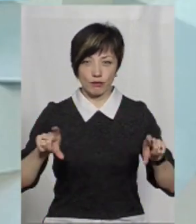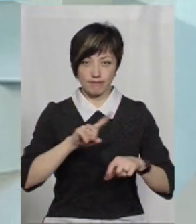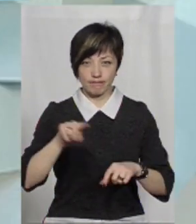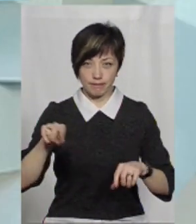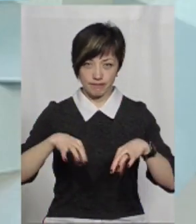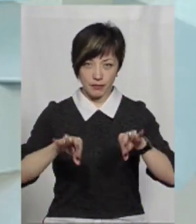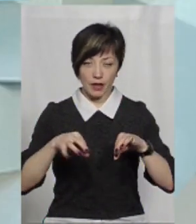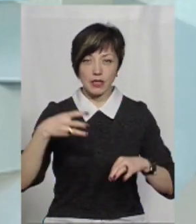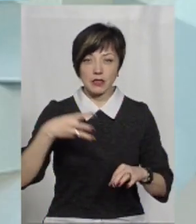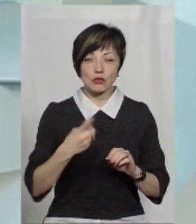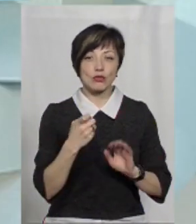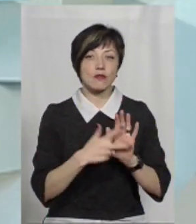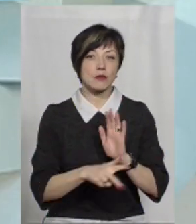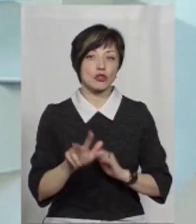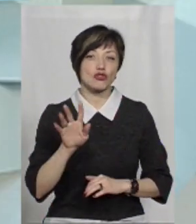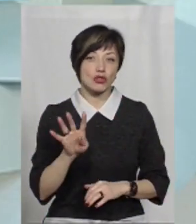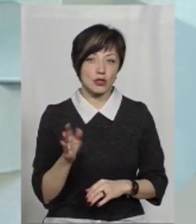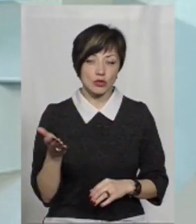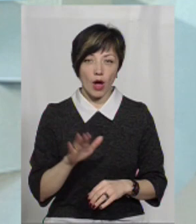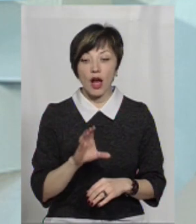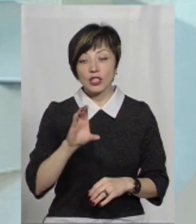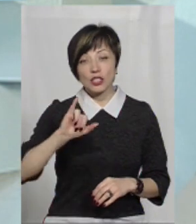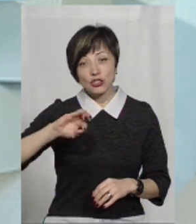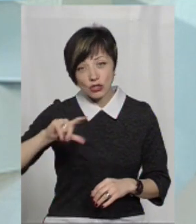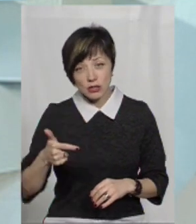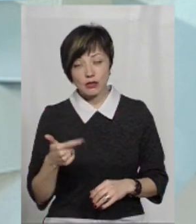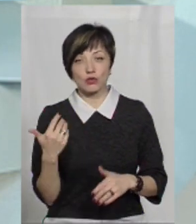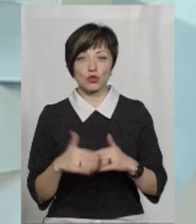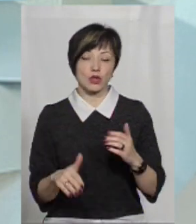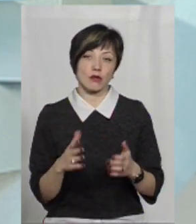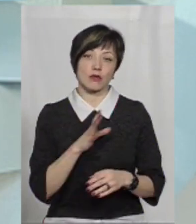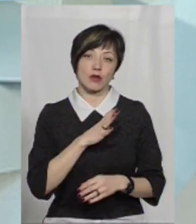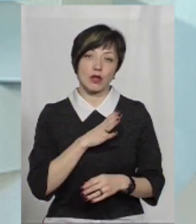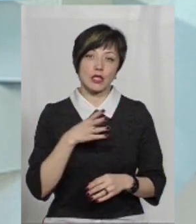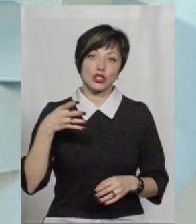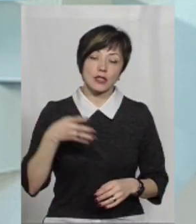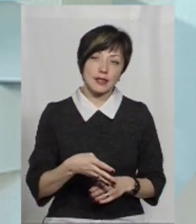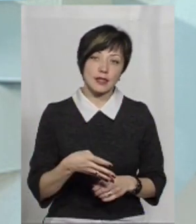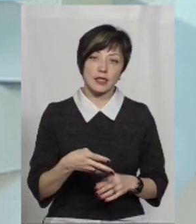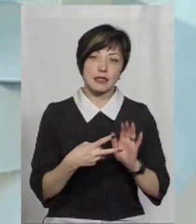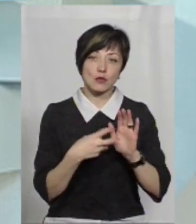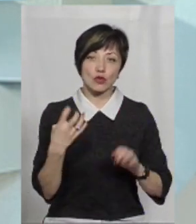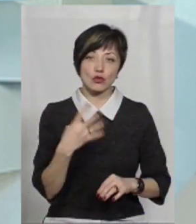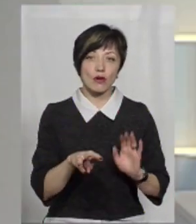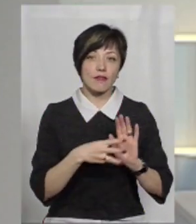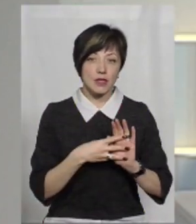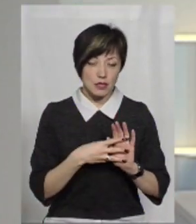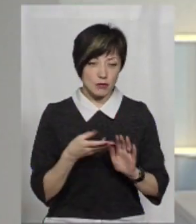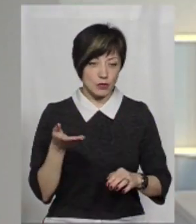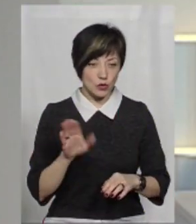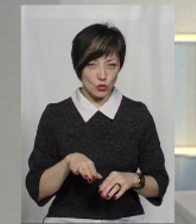тому три тисячі 184 декларації. В січні вже цифра склала 4748